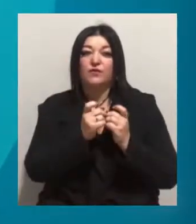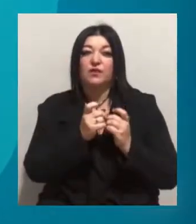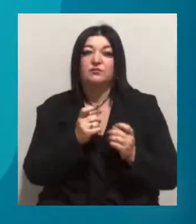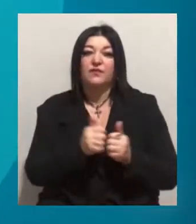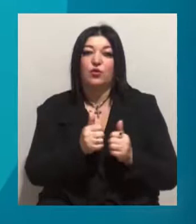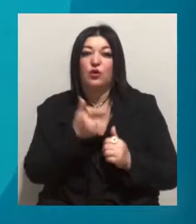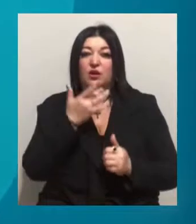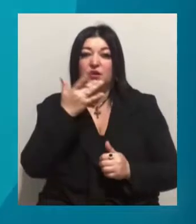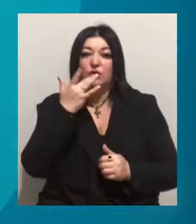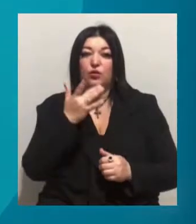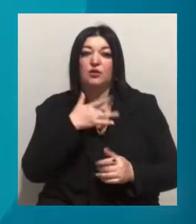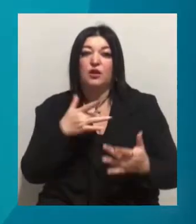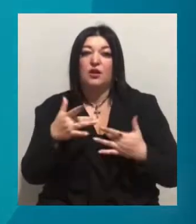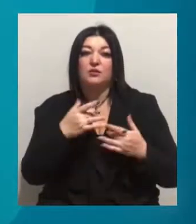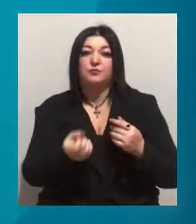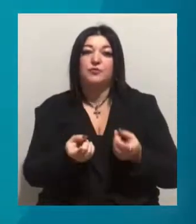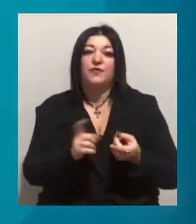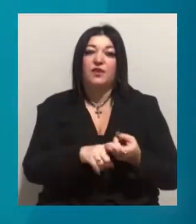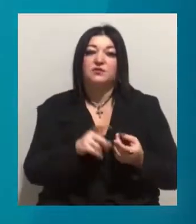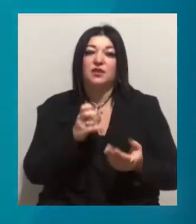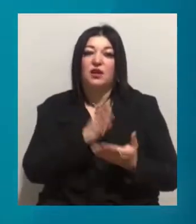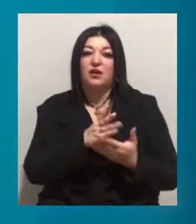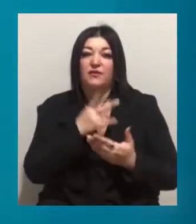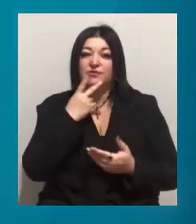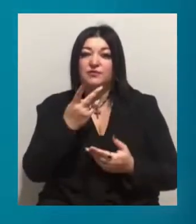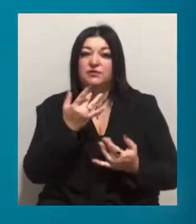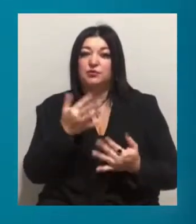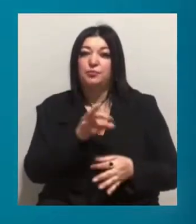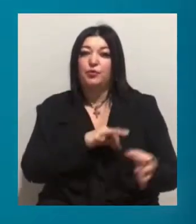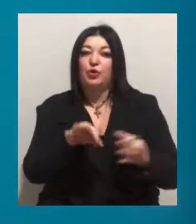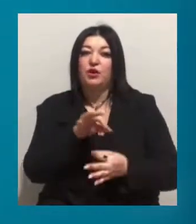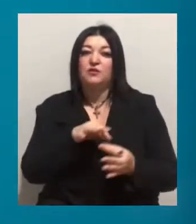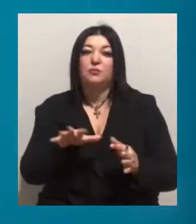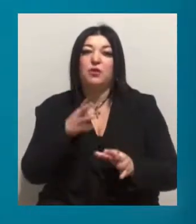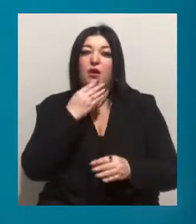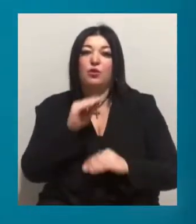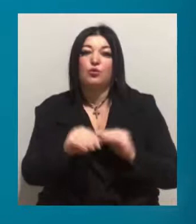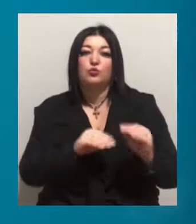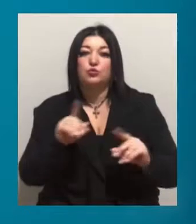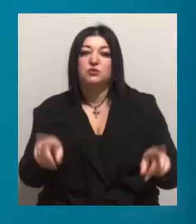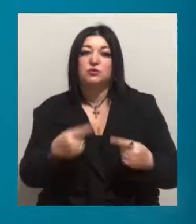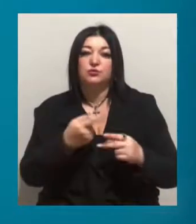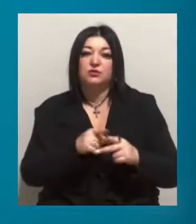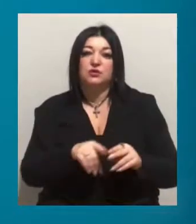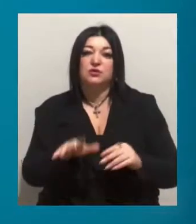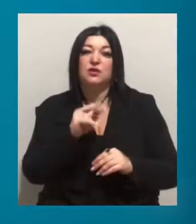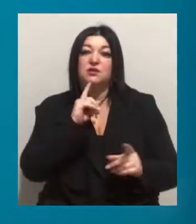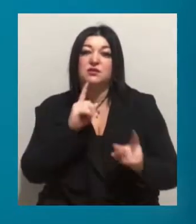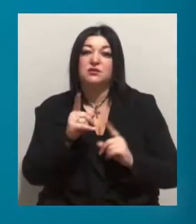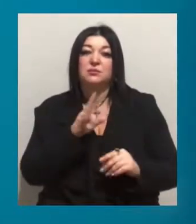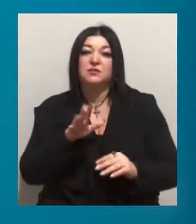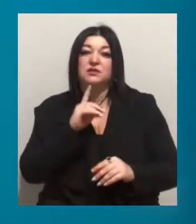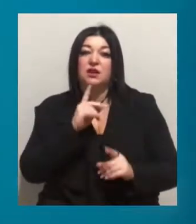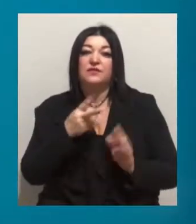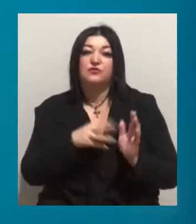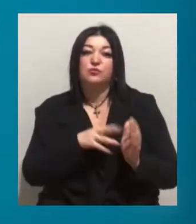театру пов'язаний з наявністю кількох проєктів благоустрою цієї території. На засіданні виконкому міськради 28 березня